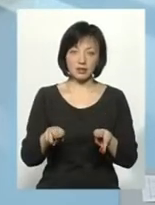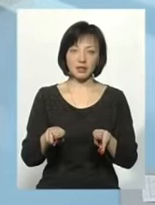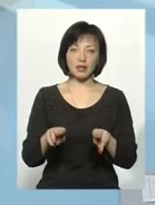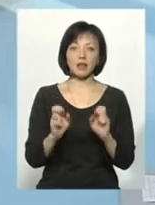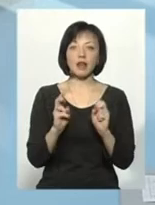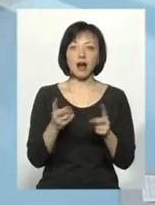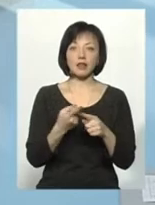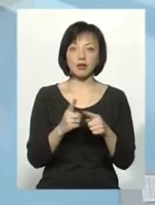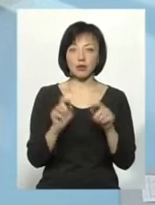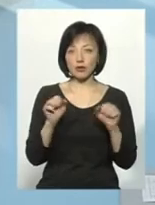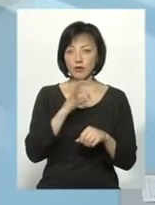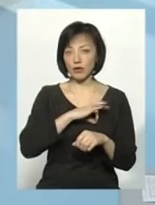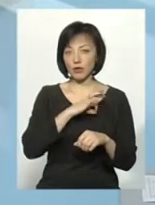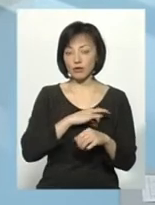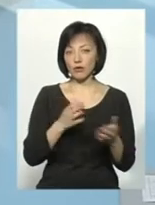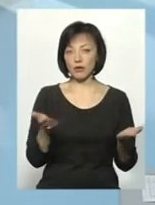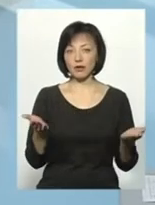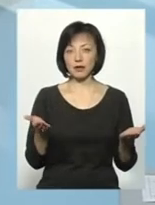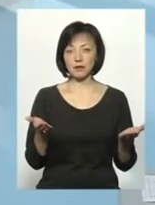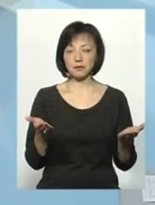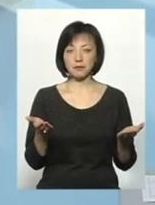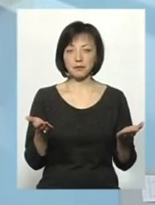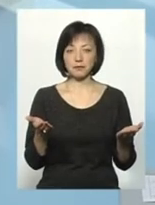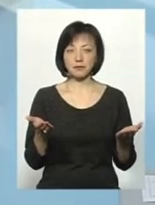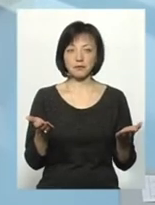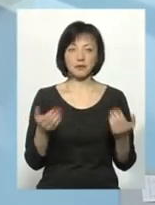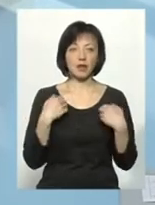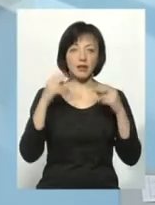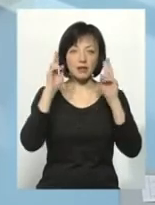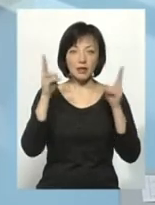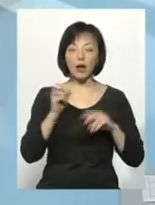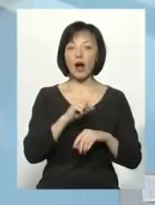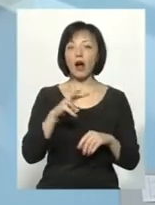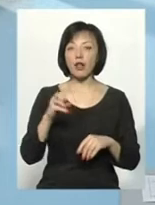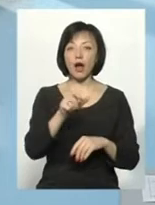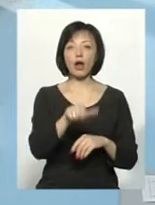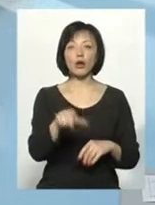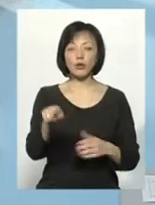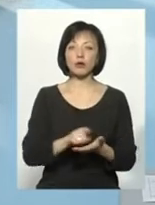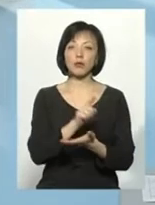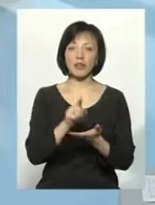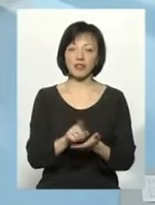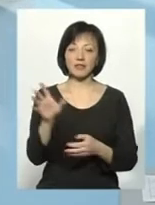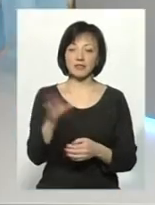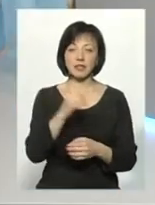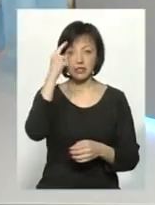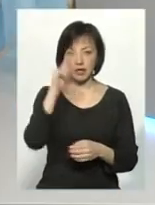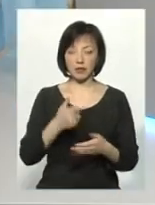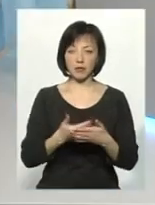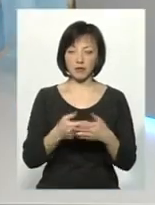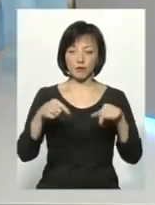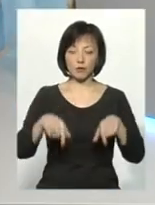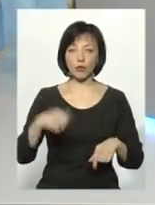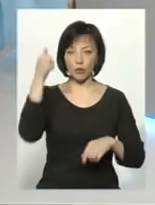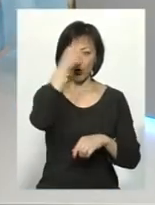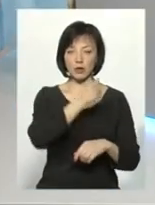яким чином вони їх потім можуть використовувати, я не знаю. Але, звичайно, люди повинні всі знати, що, наприклад, якщо в цьому